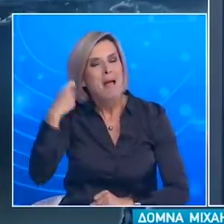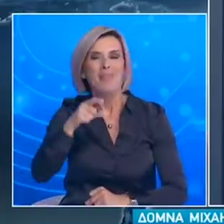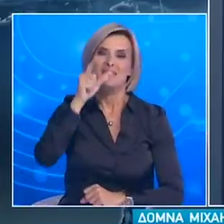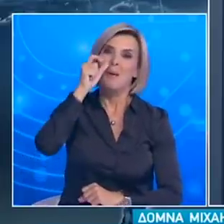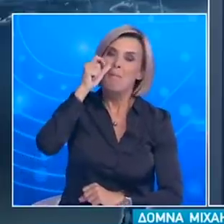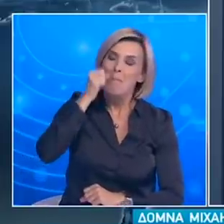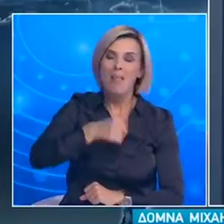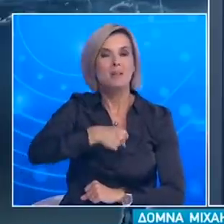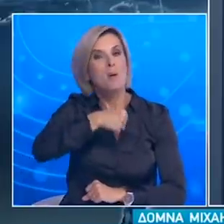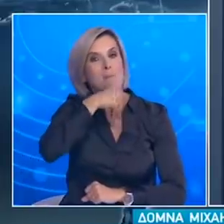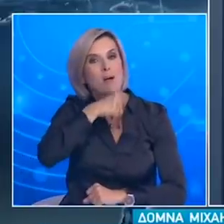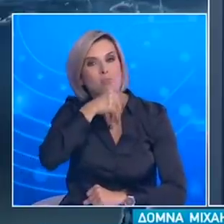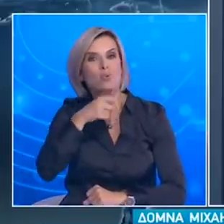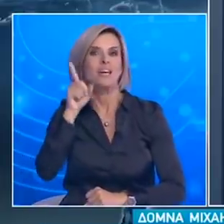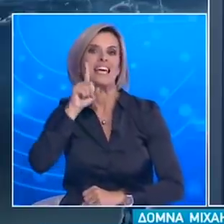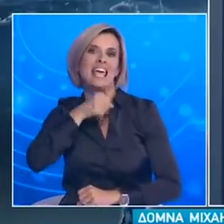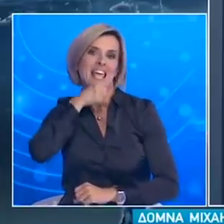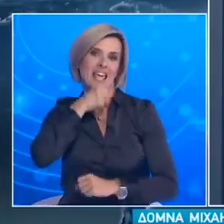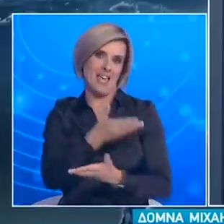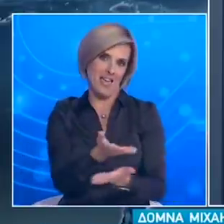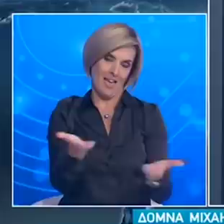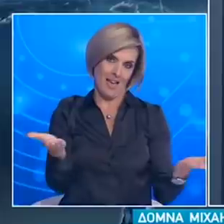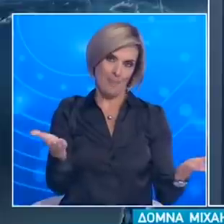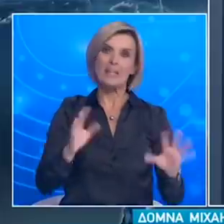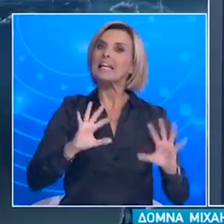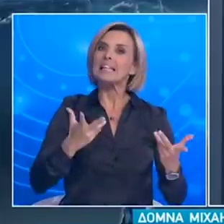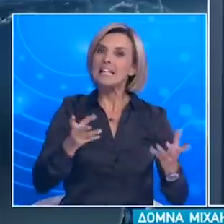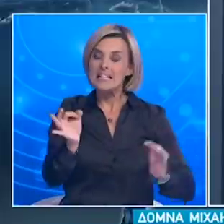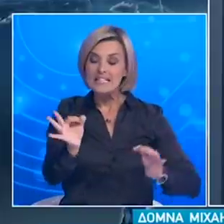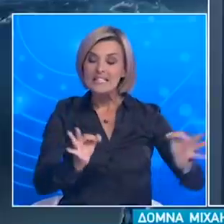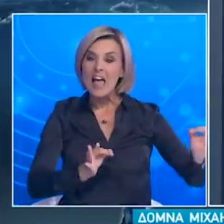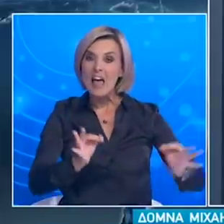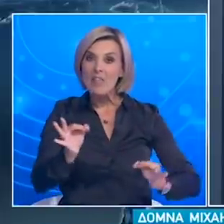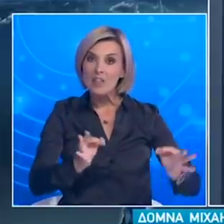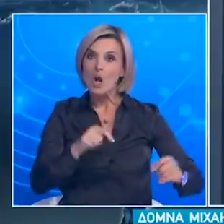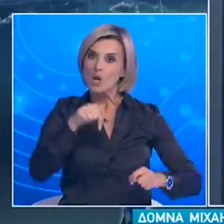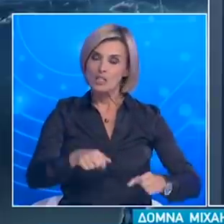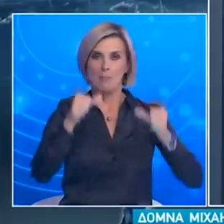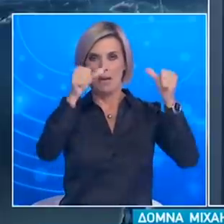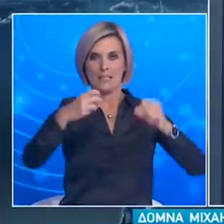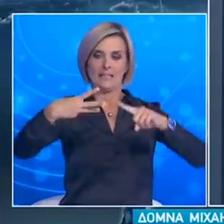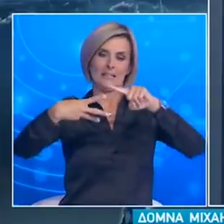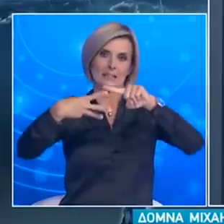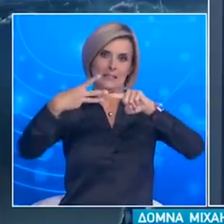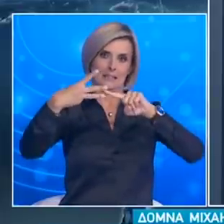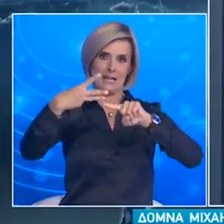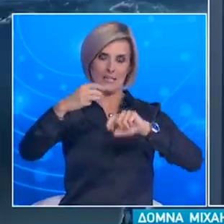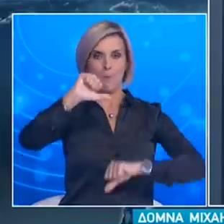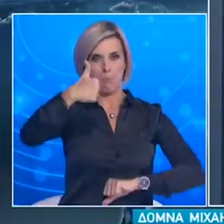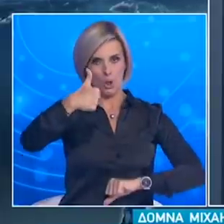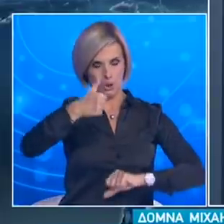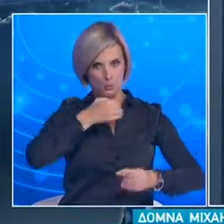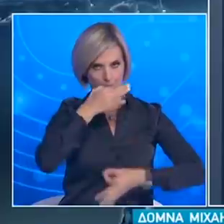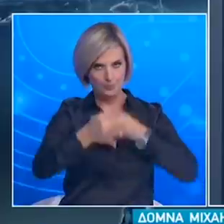τις γιαγιάδες και τους παππούδες μας Το σχέδιο δράσης το οποίο ανακοινώνουμε σήμερα έχει τρεις άξονες Άξονας